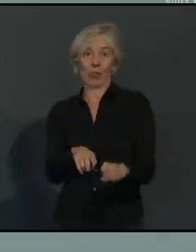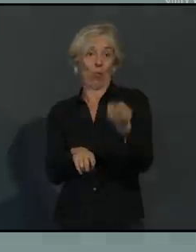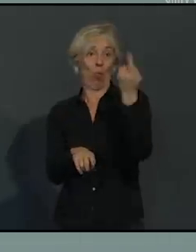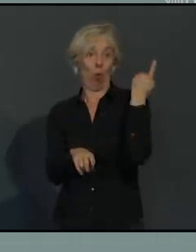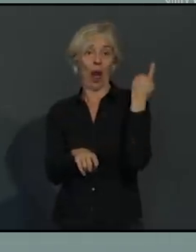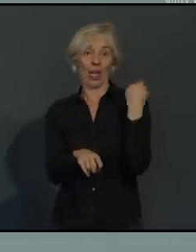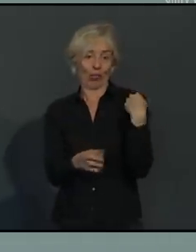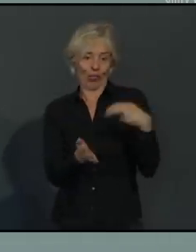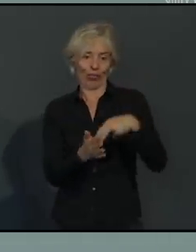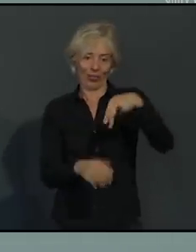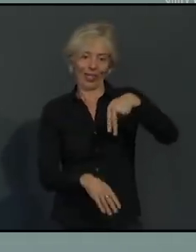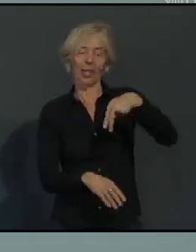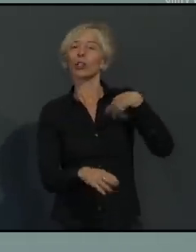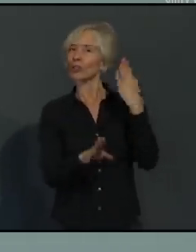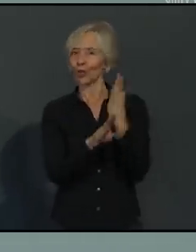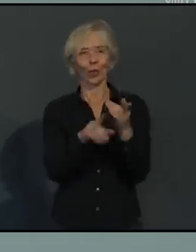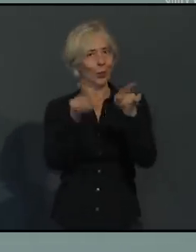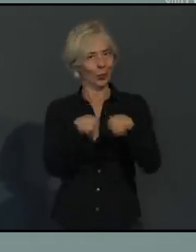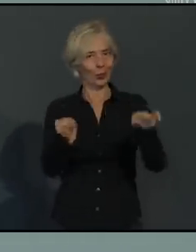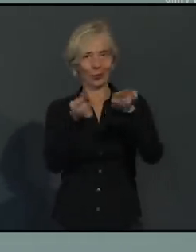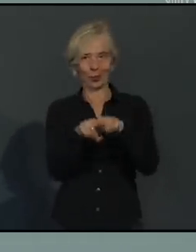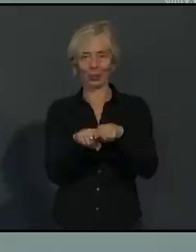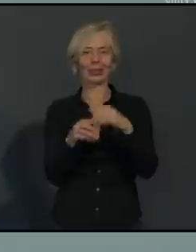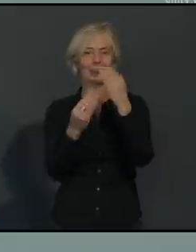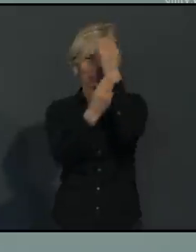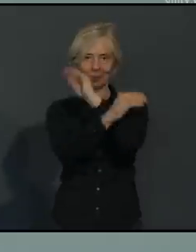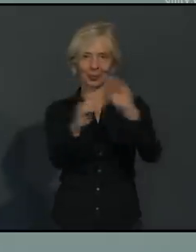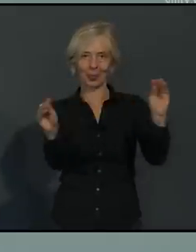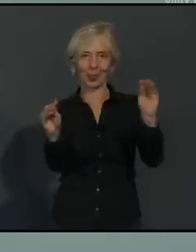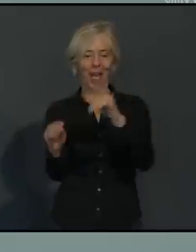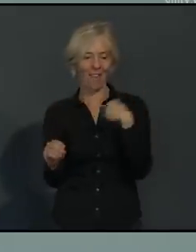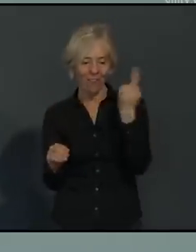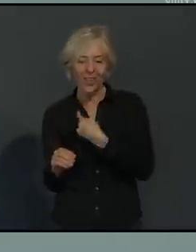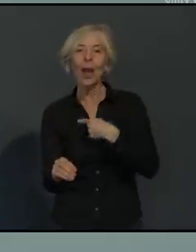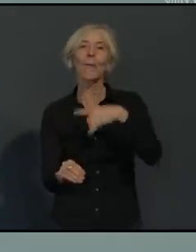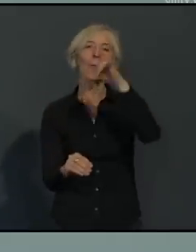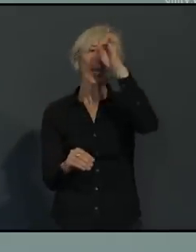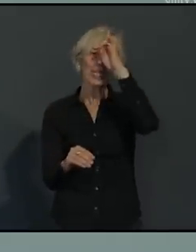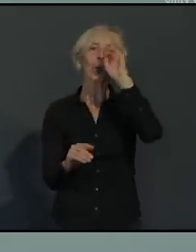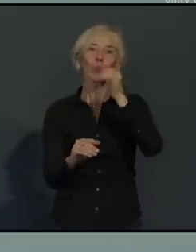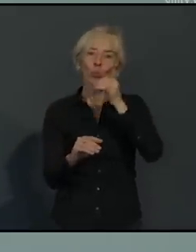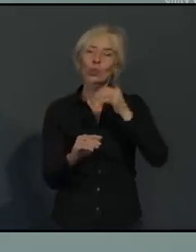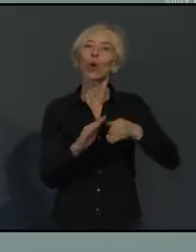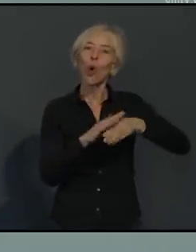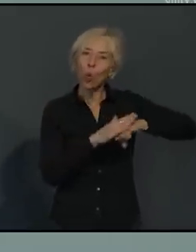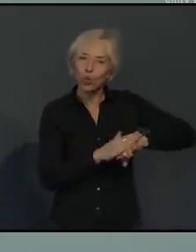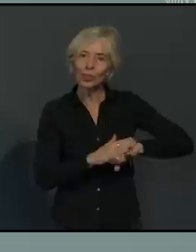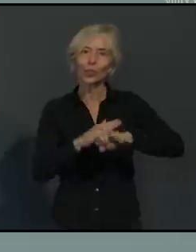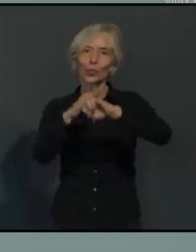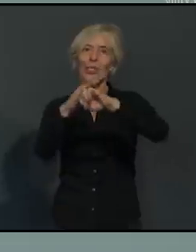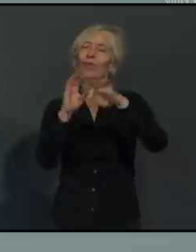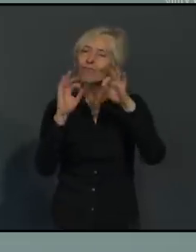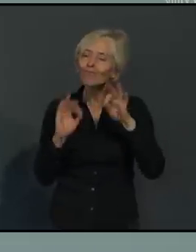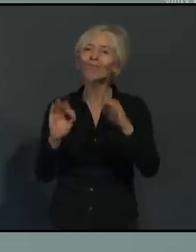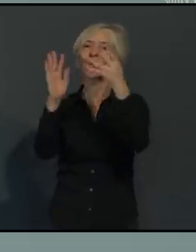Infektionszahlen im Auge haben. Wir müssen unseren Beitrag als Polizei weiter zu leisten, hier wirksam zu kontrollieren